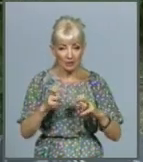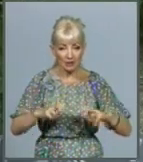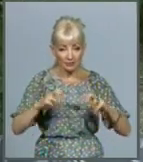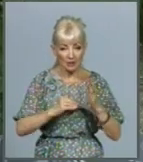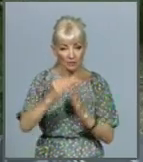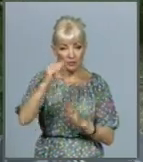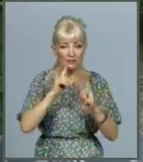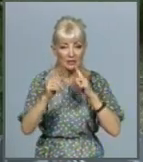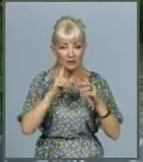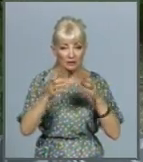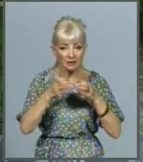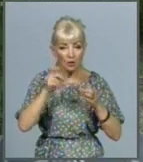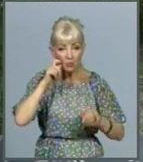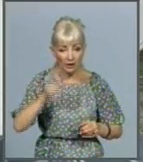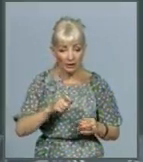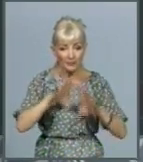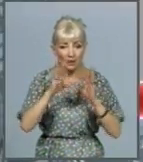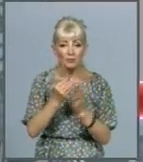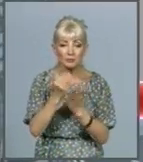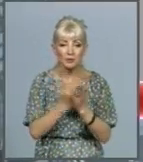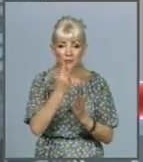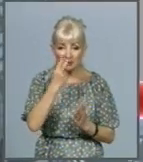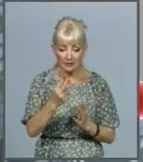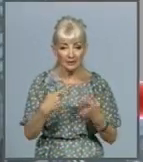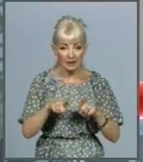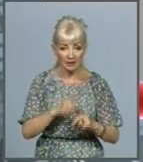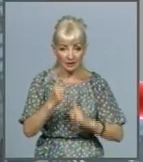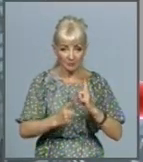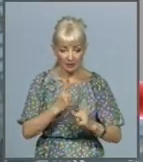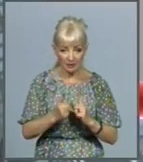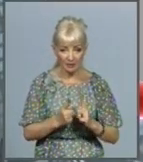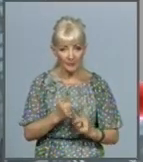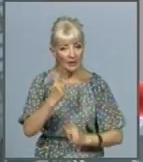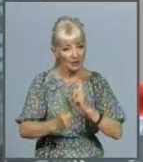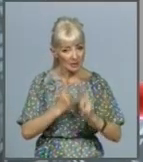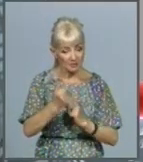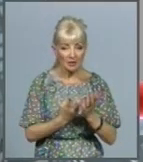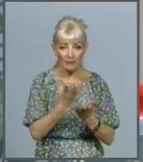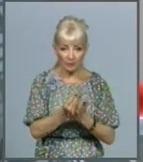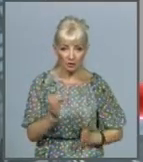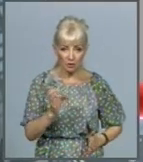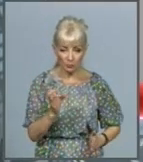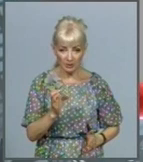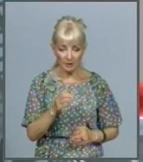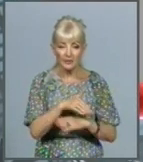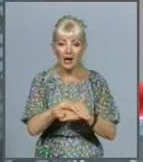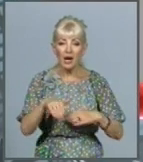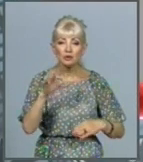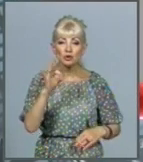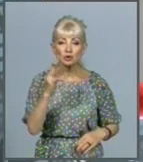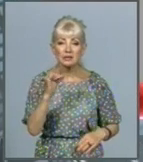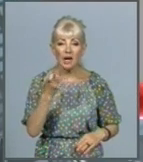Загалом програма передбачає наступні зміни. Зміни в оплаті субсидій. Адресну соціальну допомогу, наприклад,